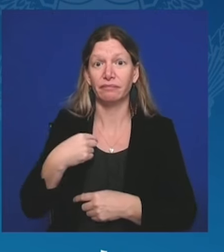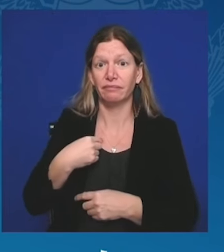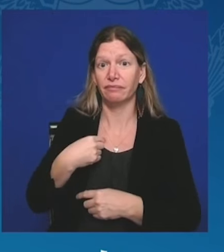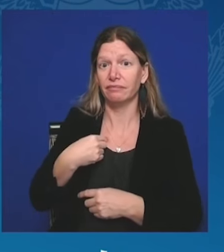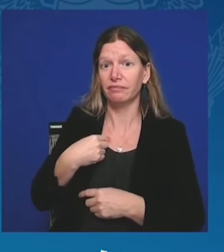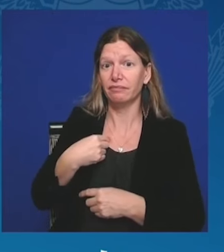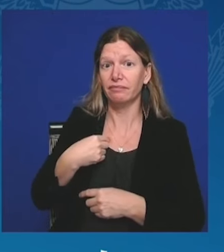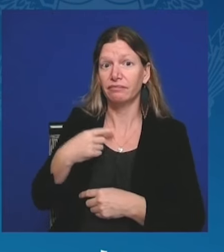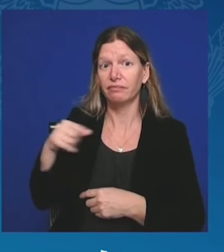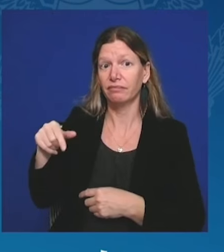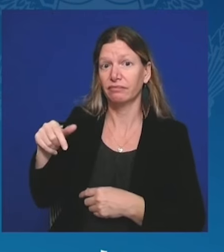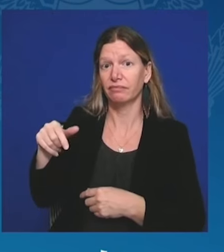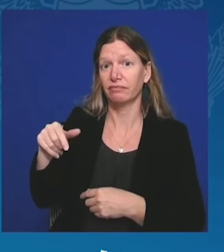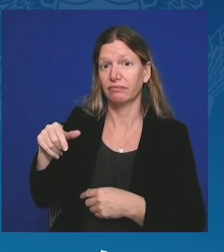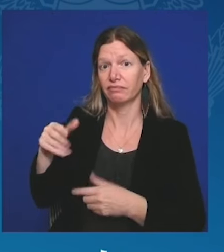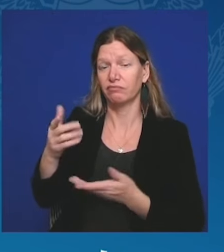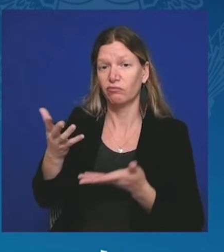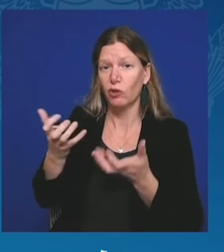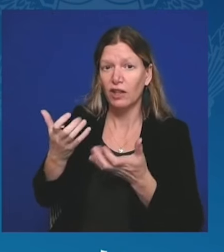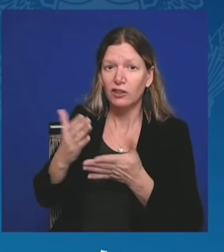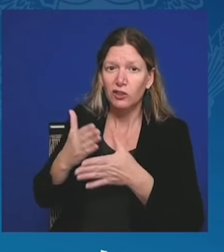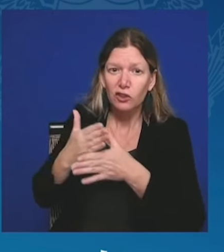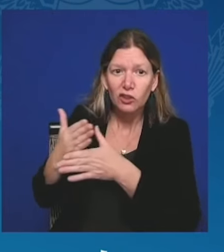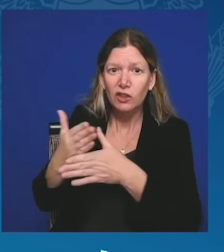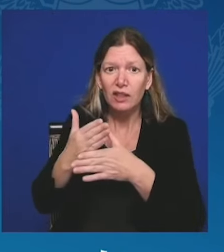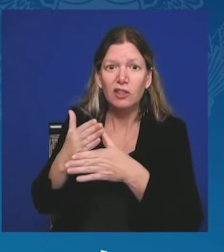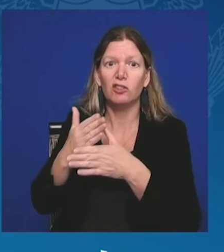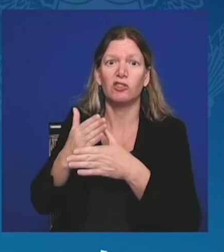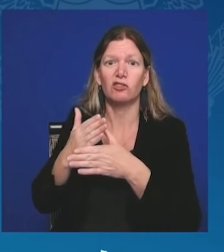dużych części swojego suwerennego terytorium.